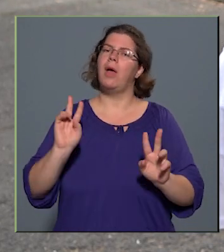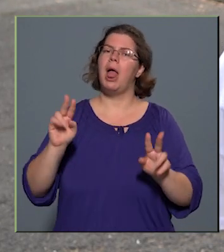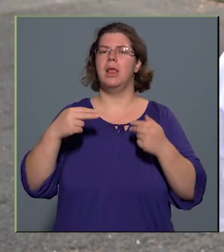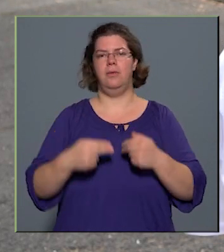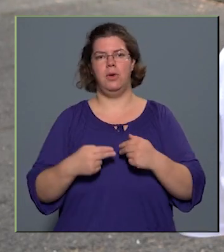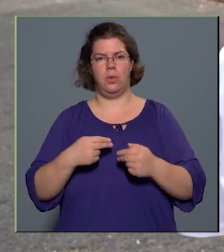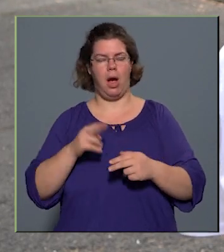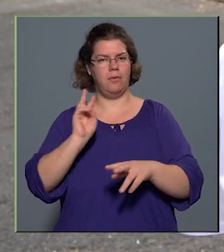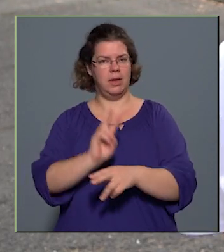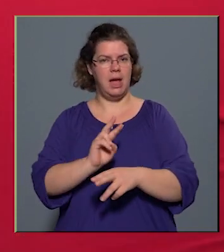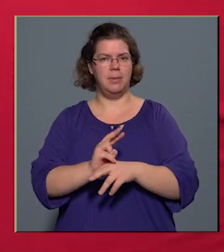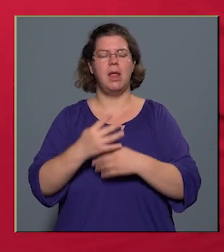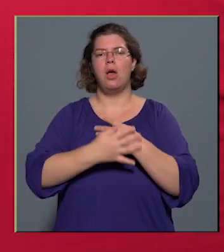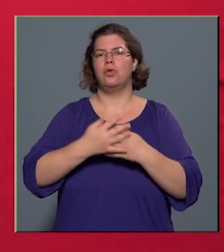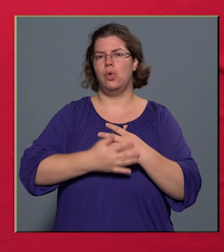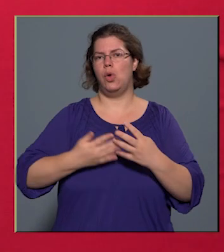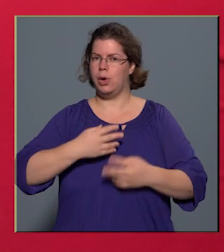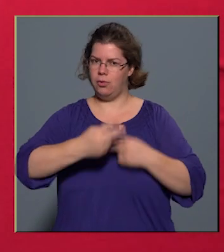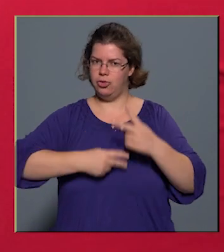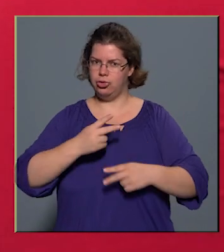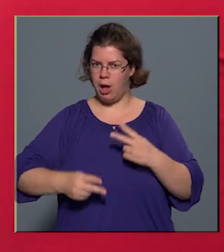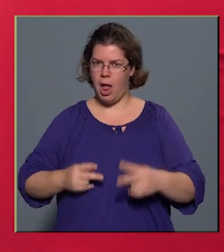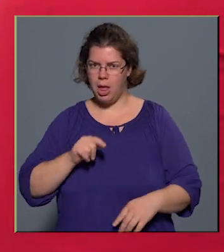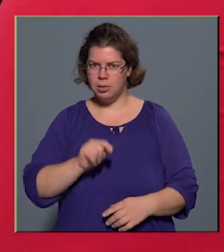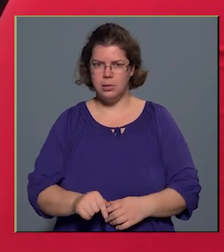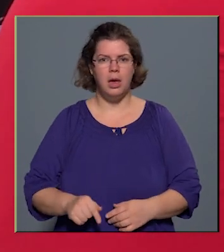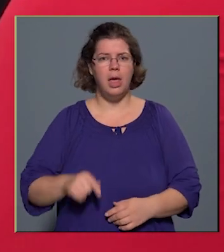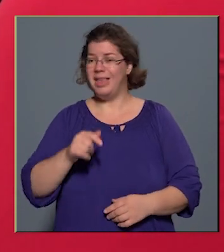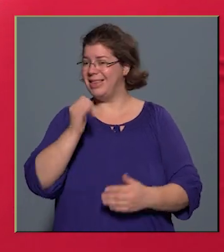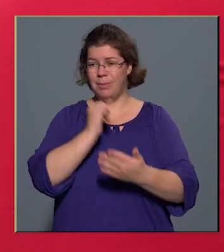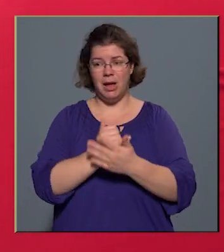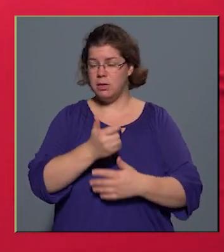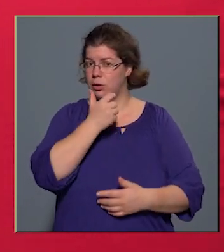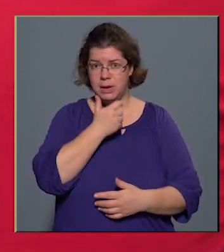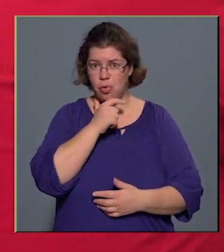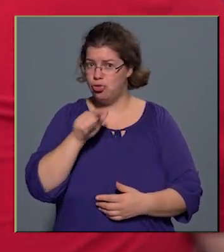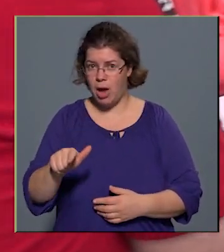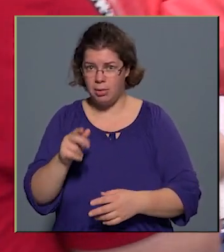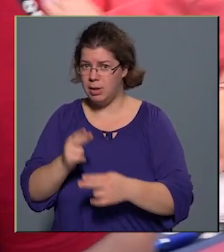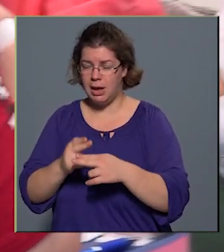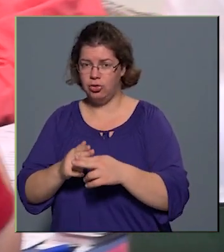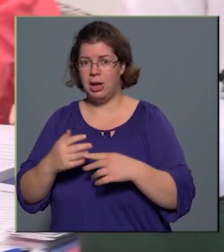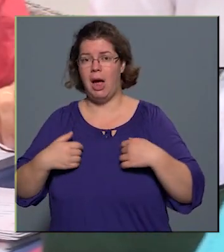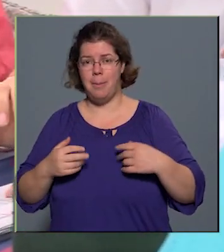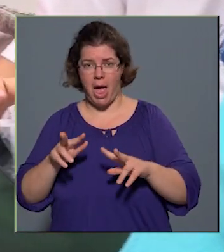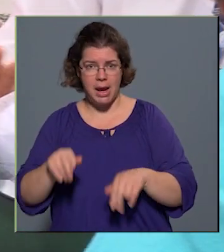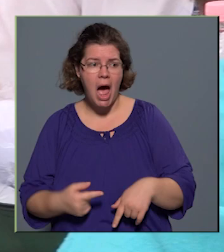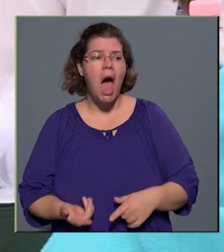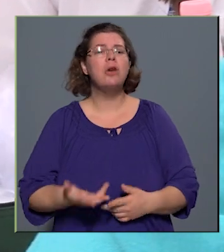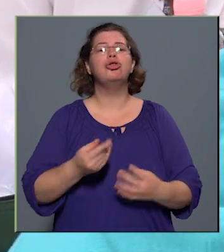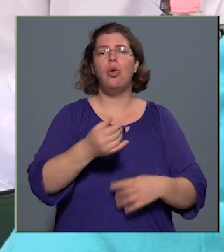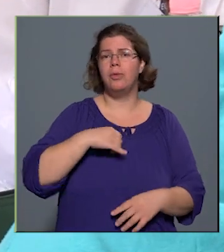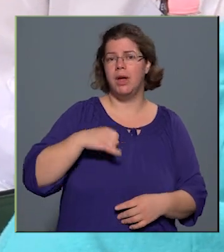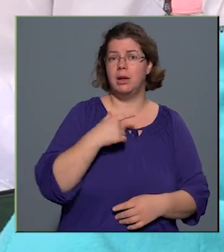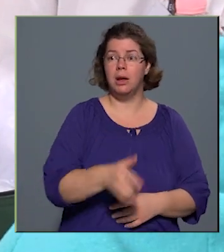szűrővizsgálatok fontosságára. Ez már nem igaz abszolút, hogy a Mellák az idősebb betegsége, rettentől sok fiatal hölgy is megbetegsít, nagyon